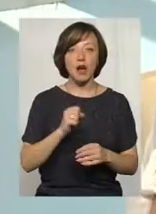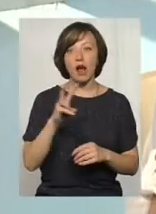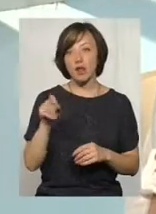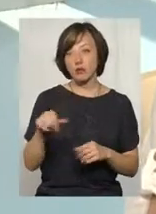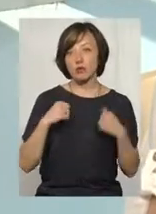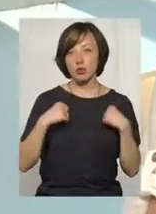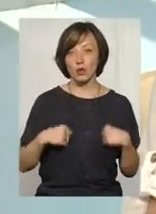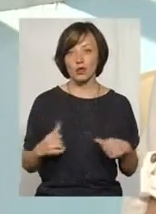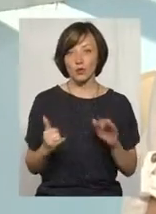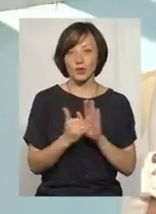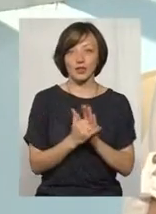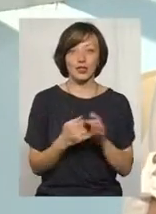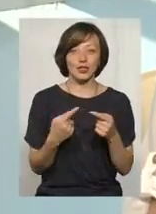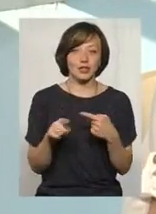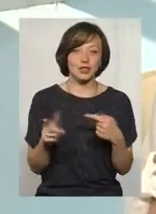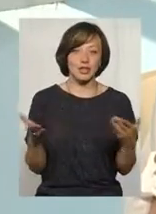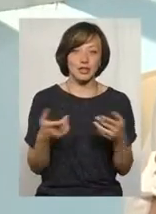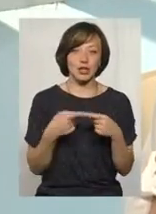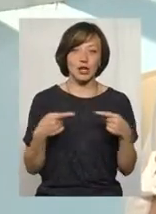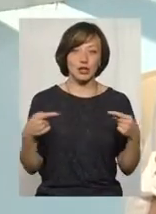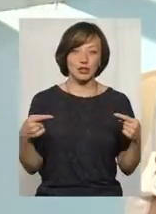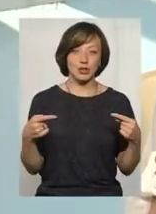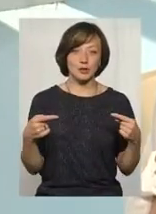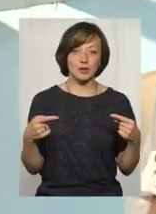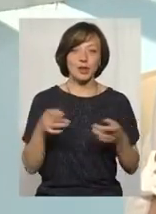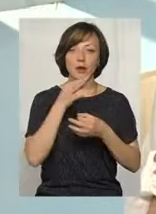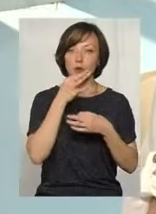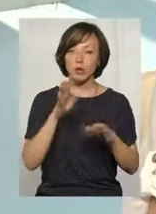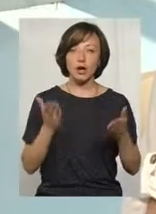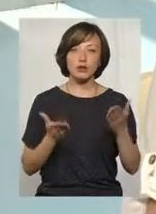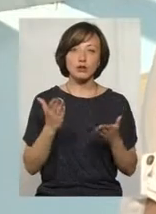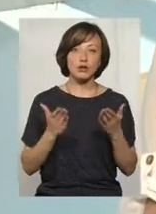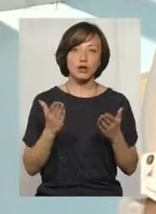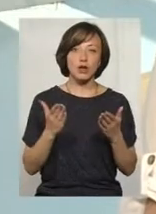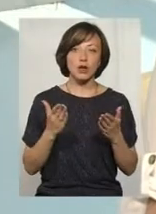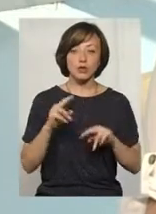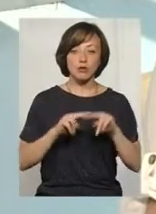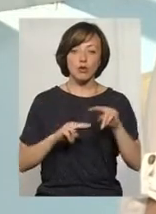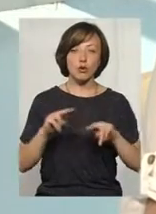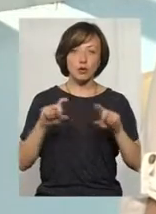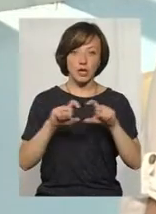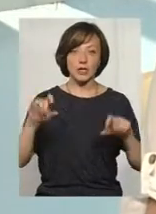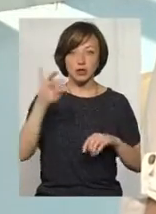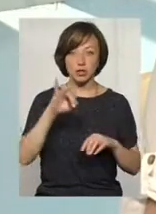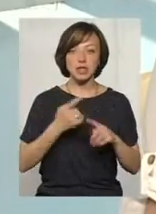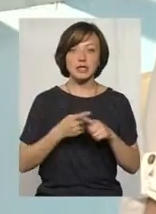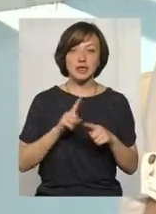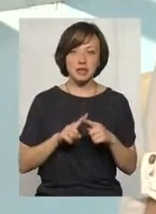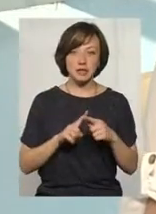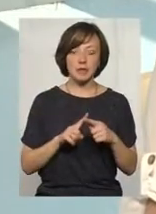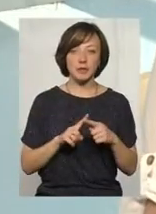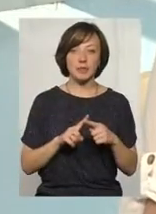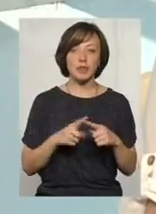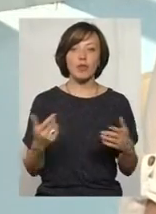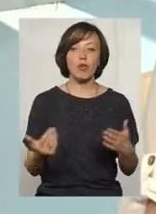тут спокійно ставляться зовсім інші якісь речі, вставляються, якщо трогнешся будь-якої споруди історичної, то ці, так би